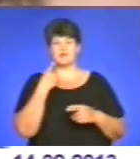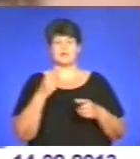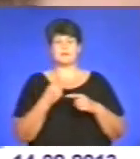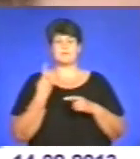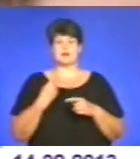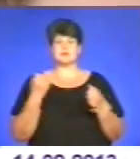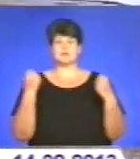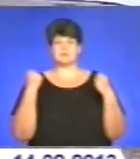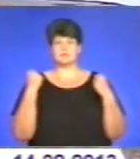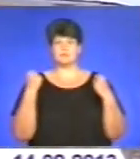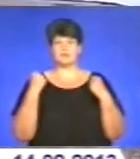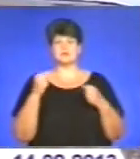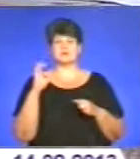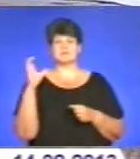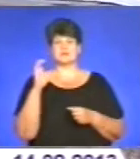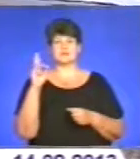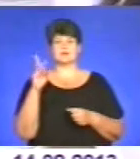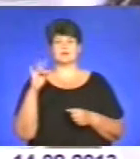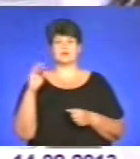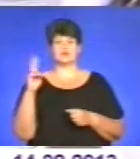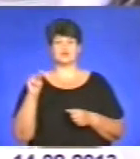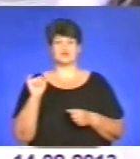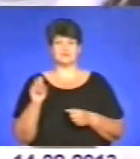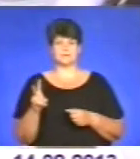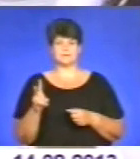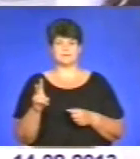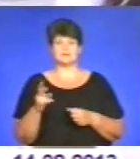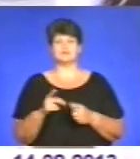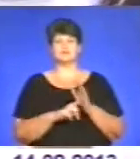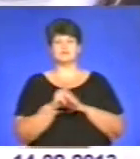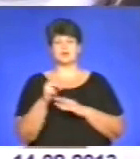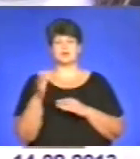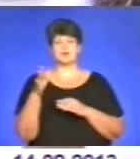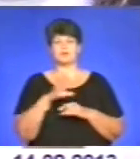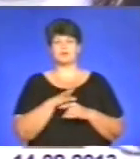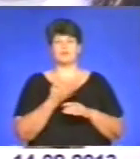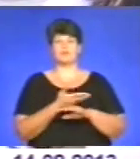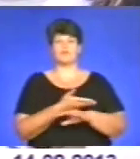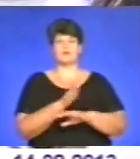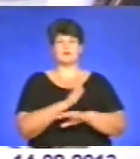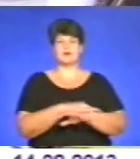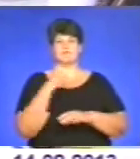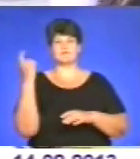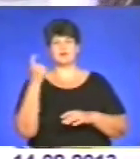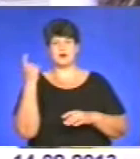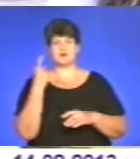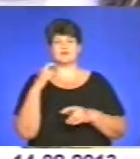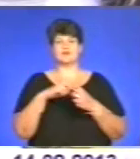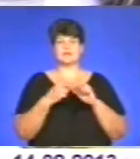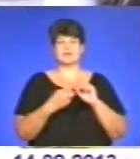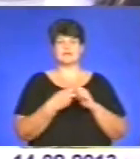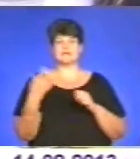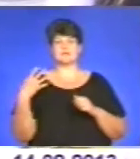міжнародного класу з біатлону Светлана Крикончук. Спочатку прапор був Харкою, Полтавію, Черкасах, Івано-Франківськ, Львів,